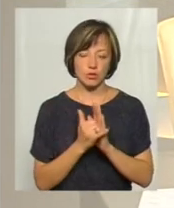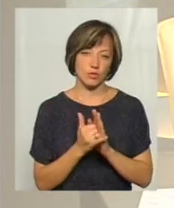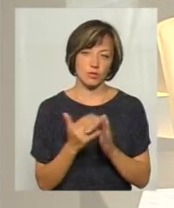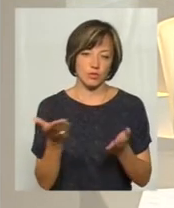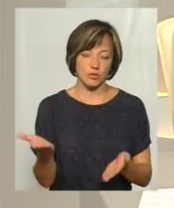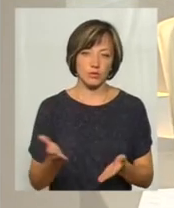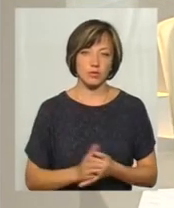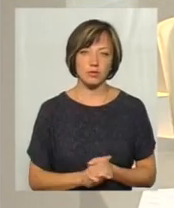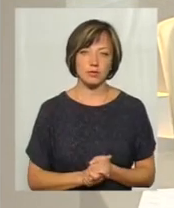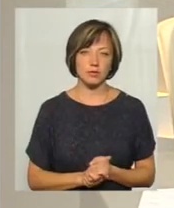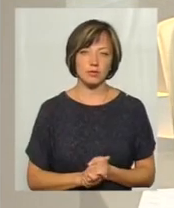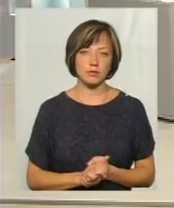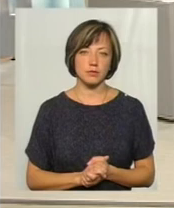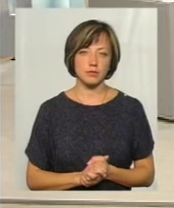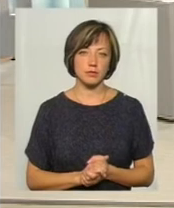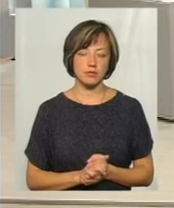лічильники.